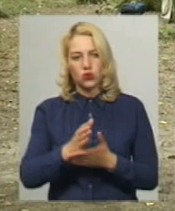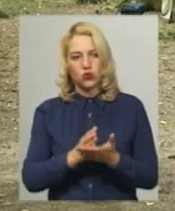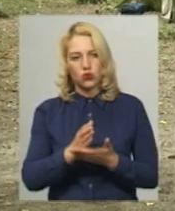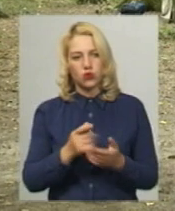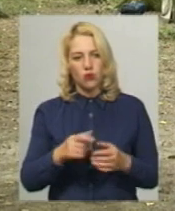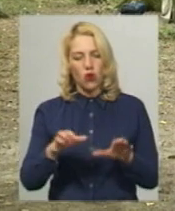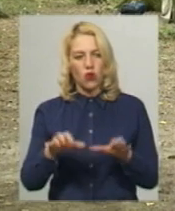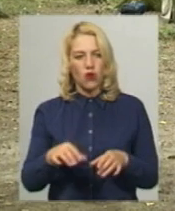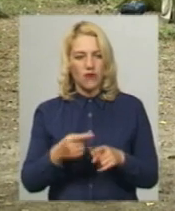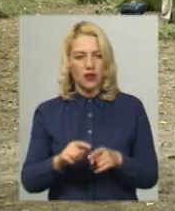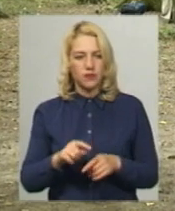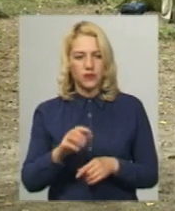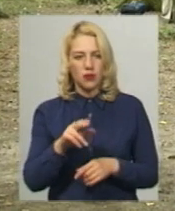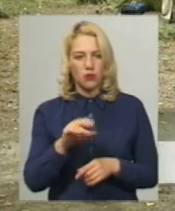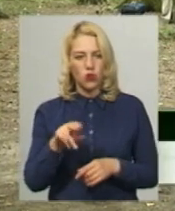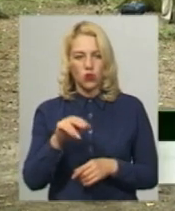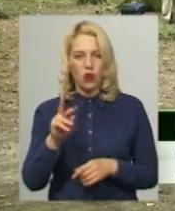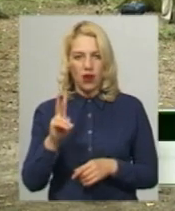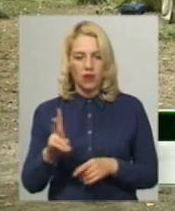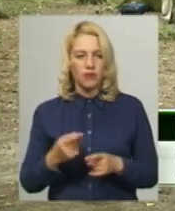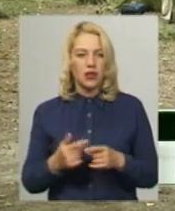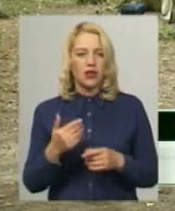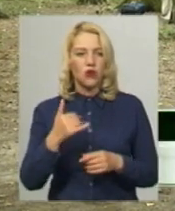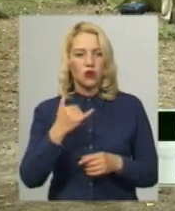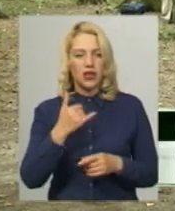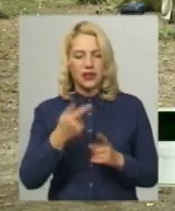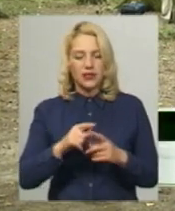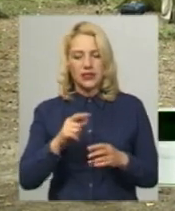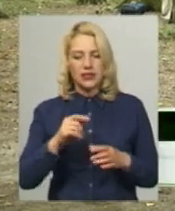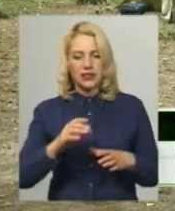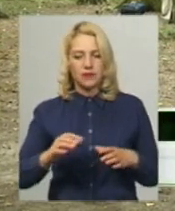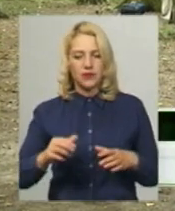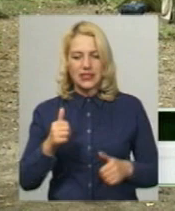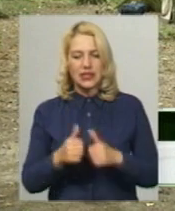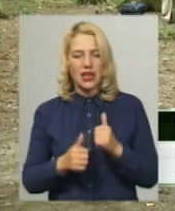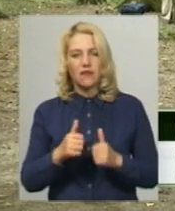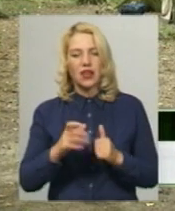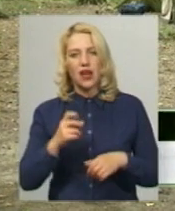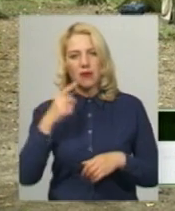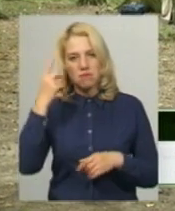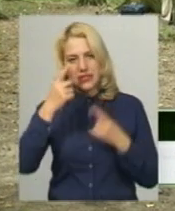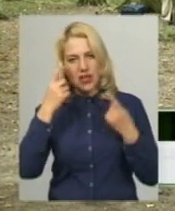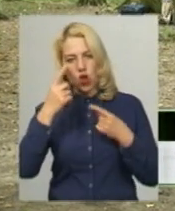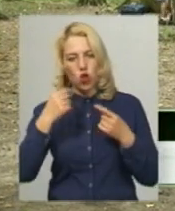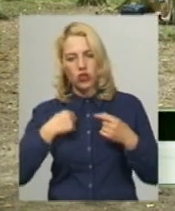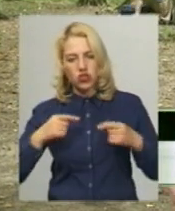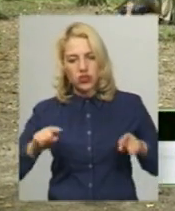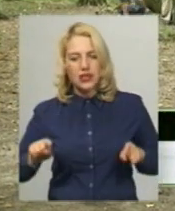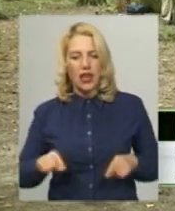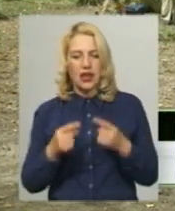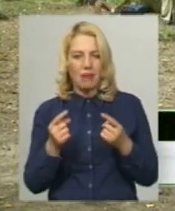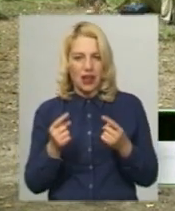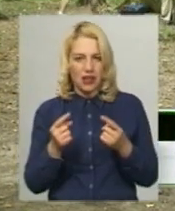України Микола Подоляк. Ці соревновання у нас психологічна розгрузка, реабілітація наших військовослужбовців, які